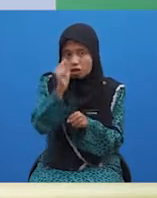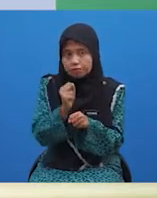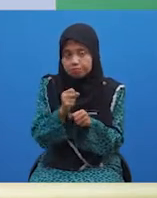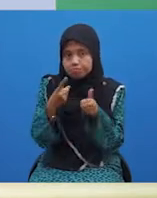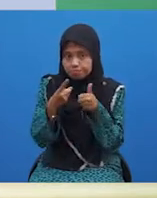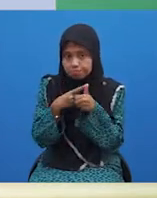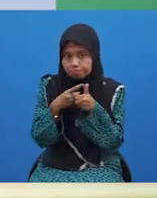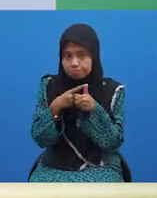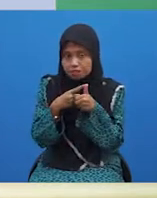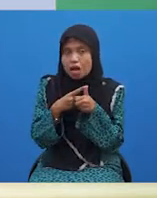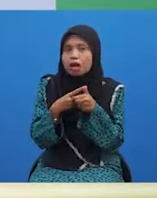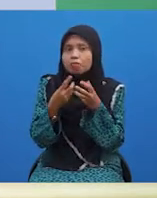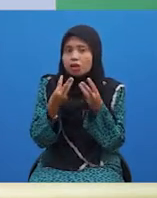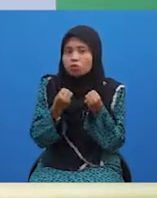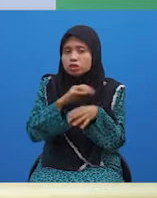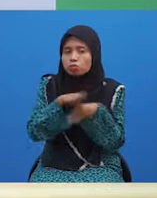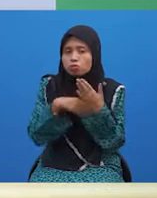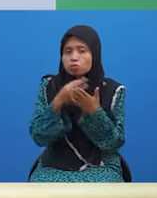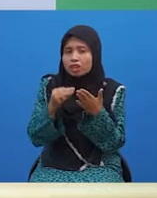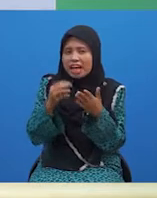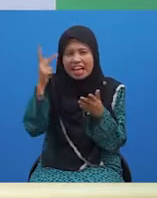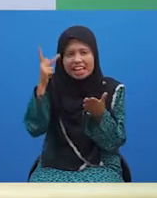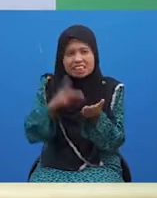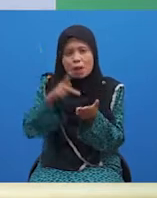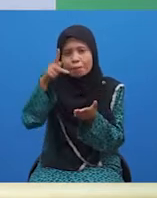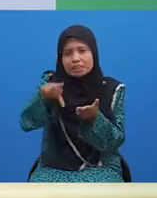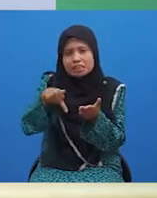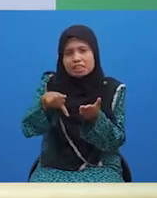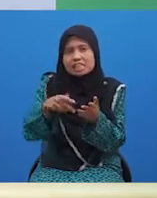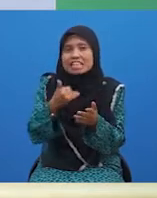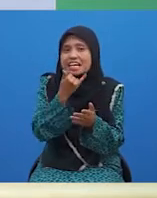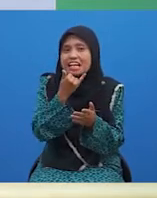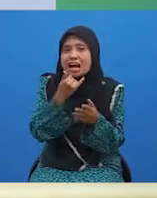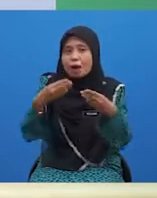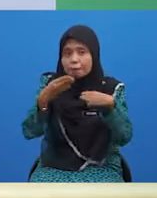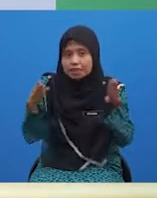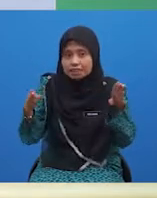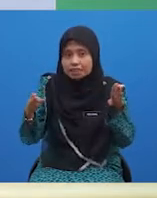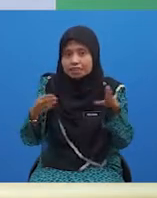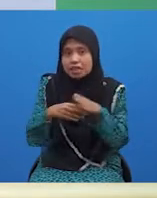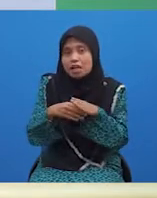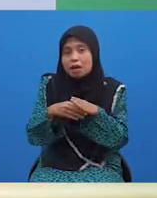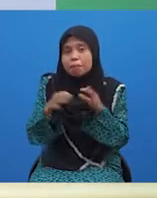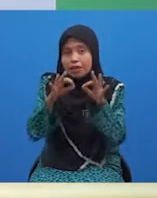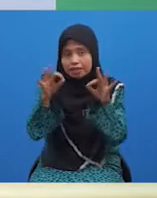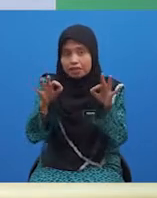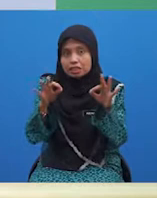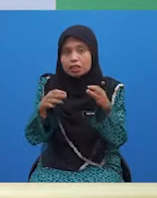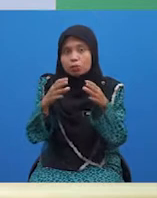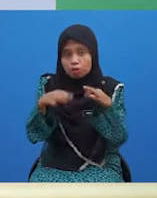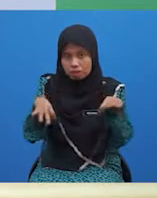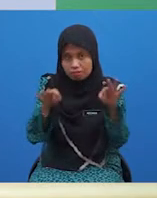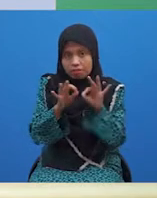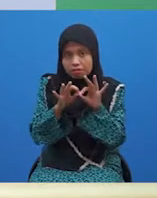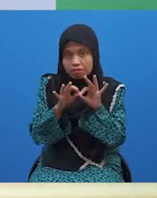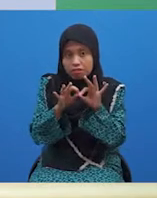Soalan meminta calon untuk mengenalpasti kesalahan bahasa yang terdapat dalam petikan. Bagi setiap